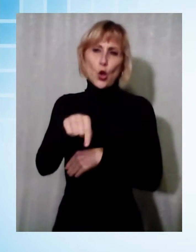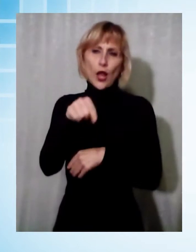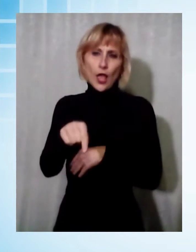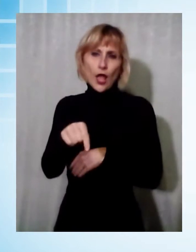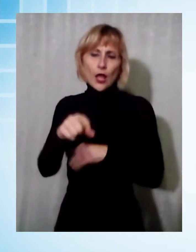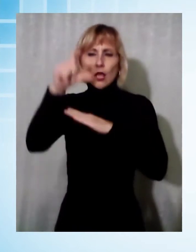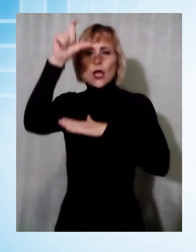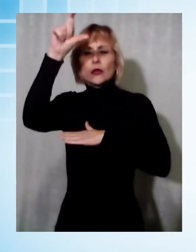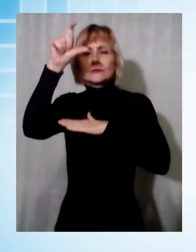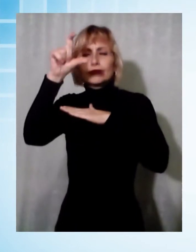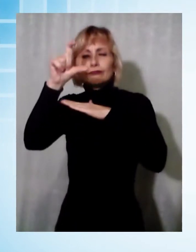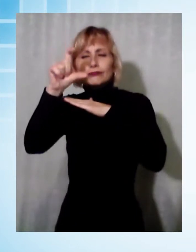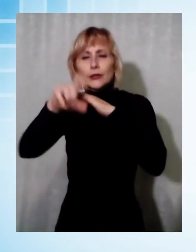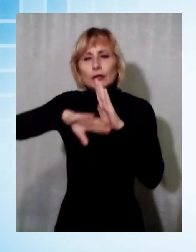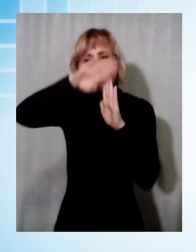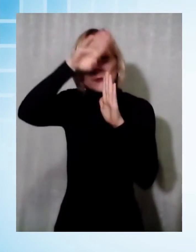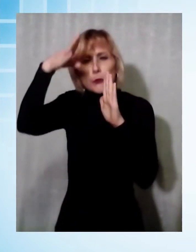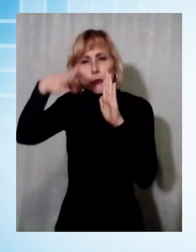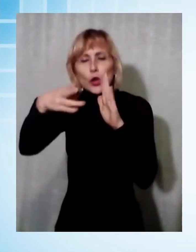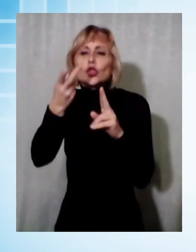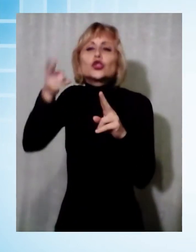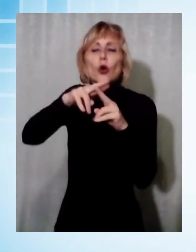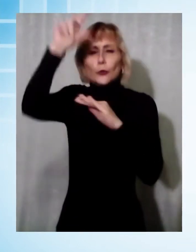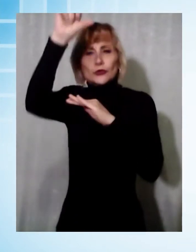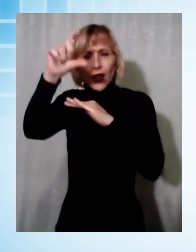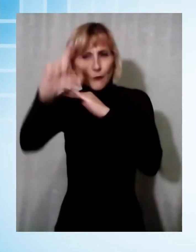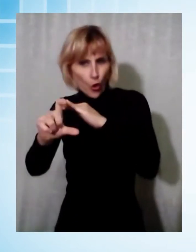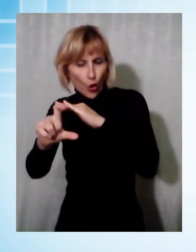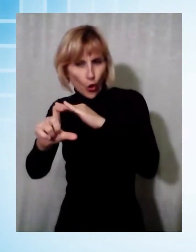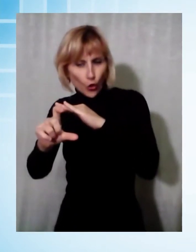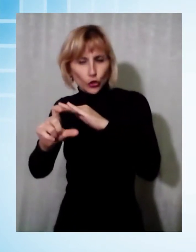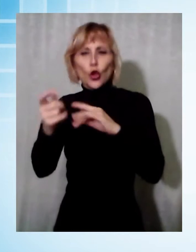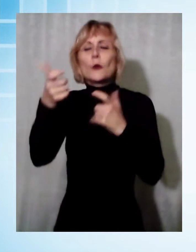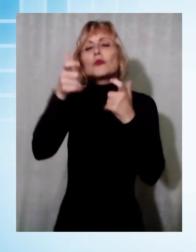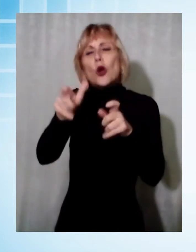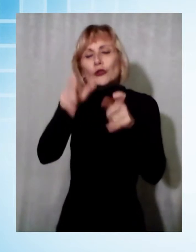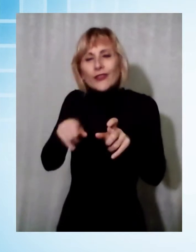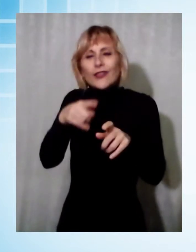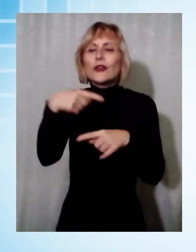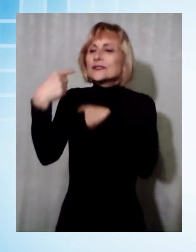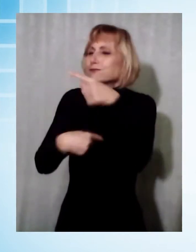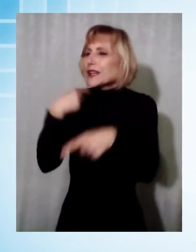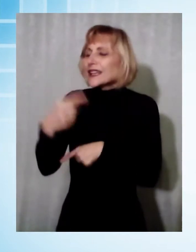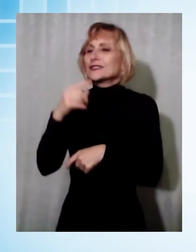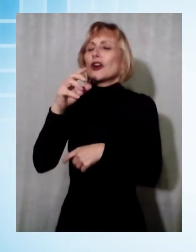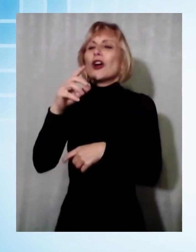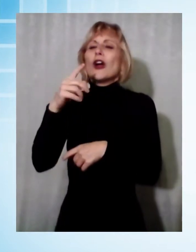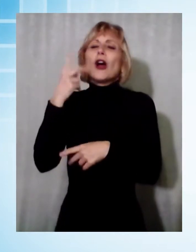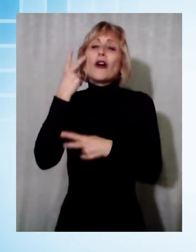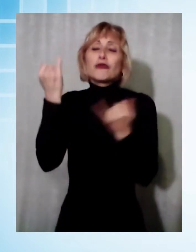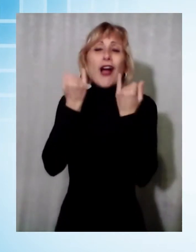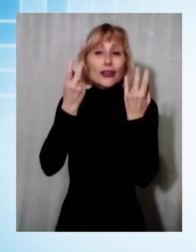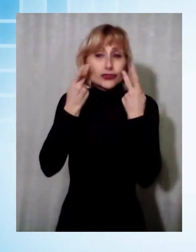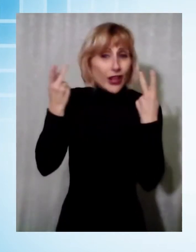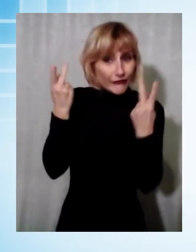Nonostante le tante dettagliate informazioni non è mai scontato poterlo vedere, in quanto molto spesso è il tempo a giocare brutti scherzi. A